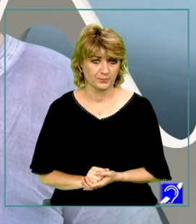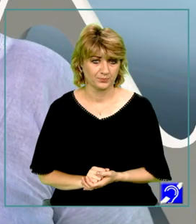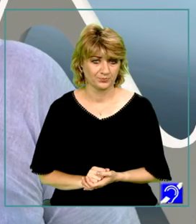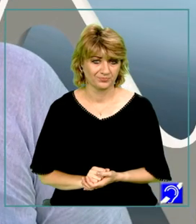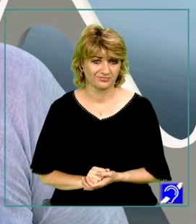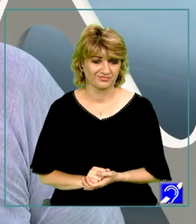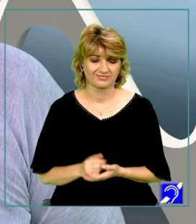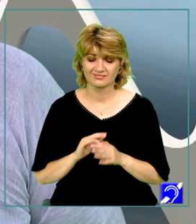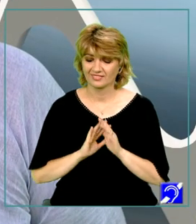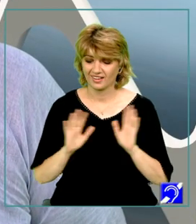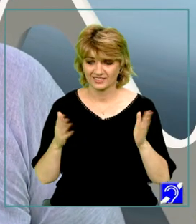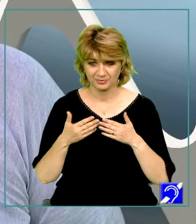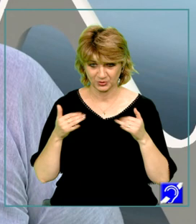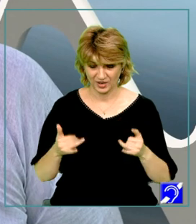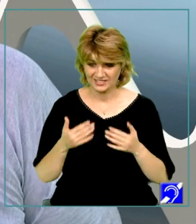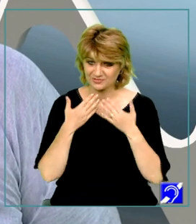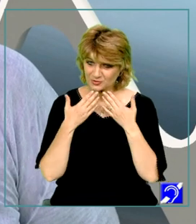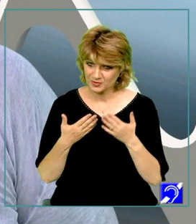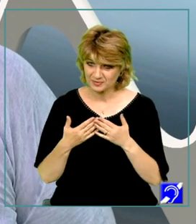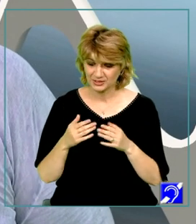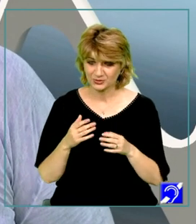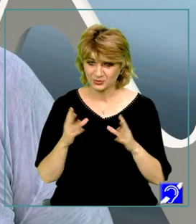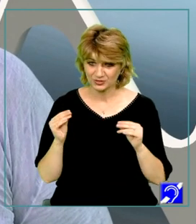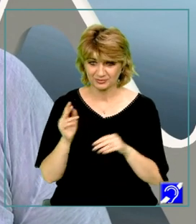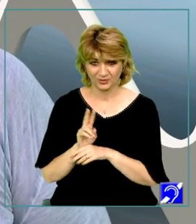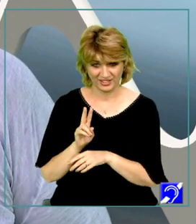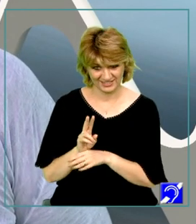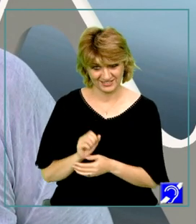Atât pentru astăzi vă mulțumesc foarte mult pentru atenție.